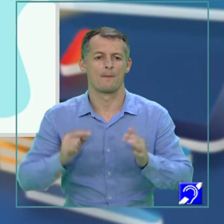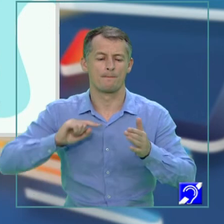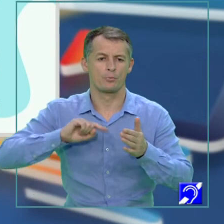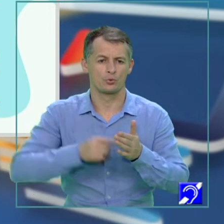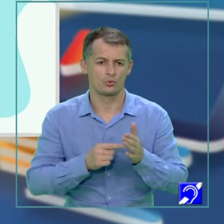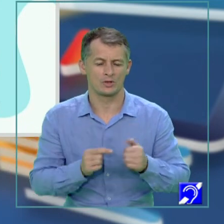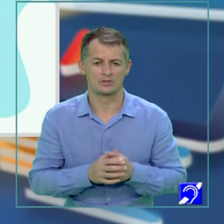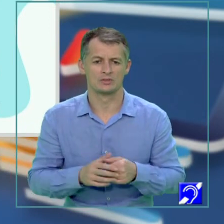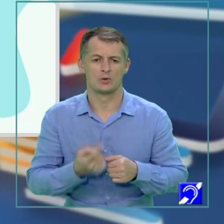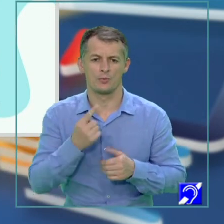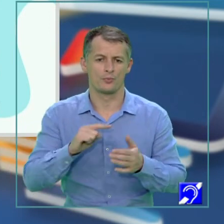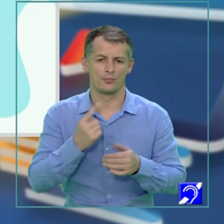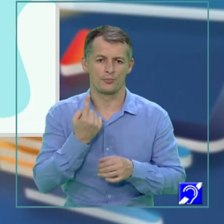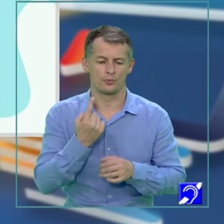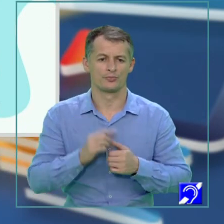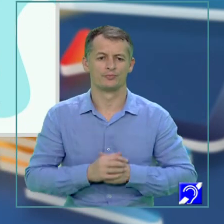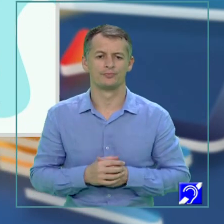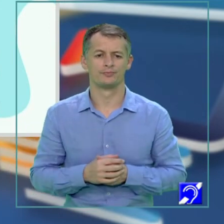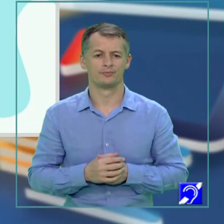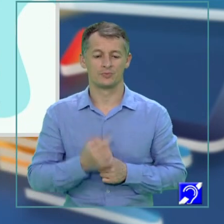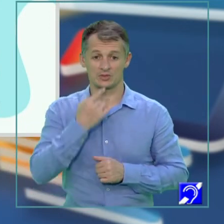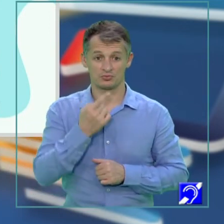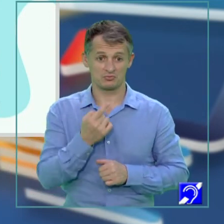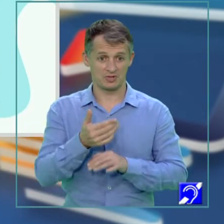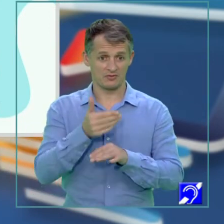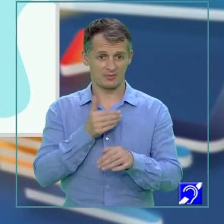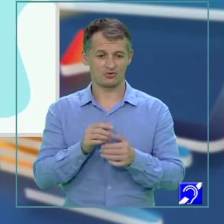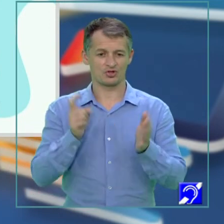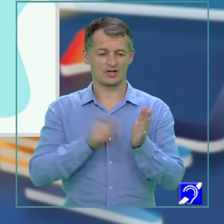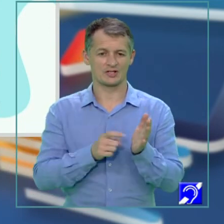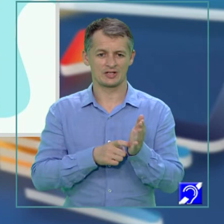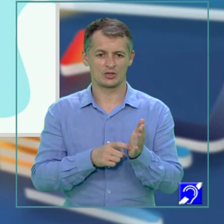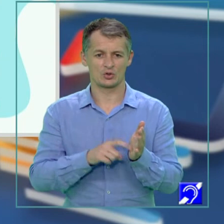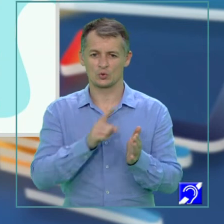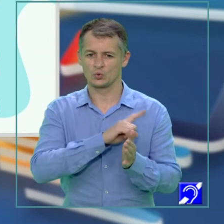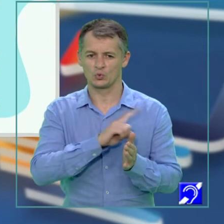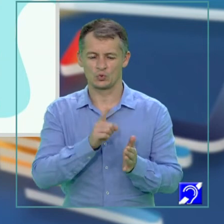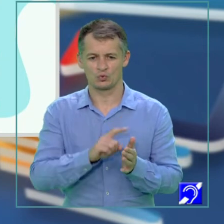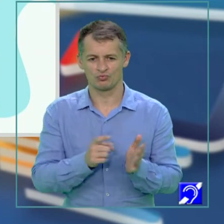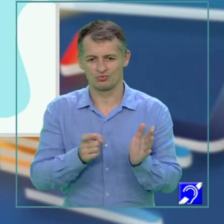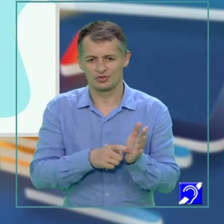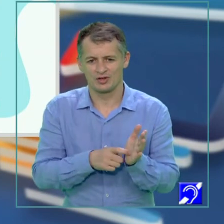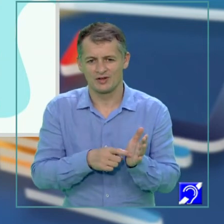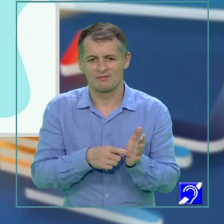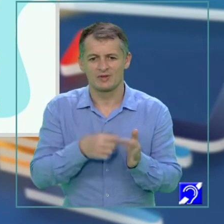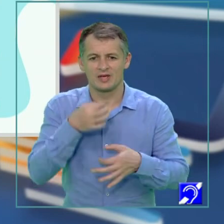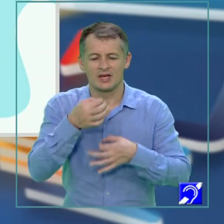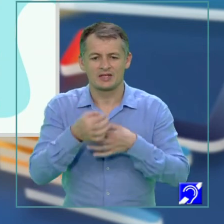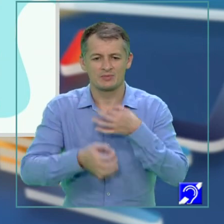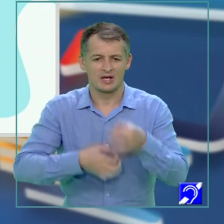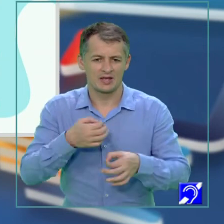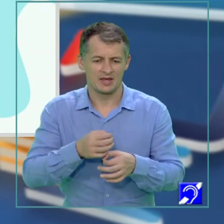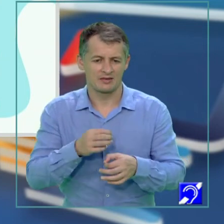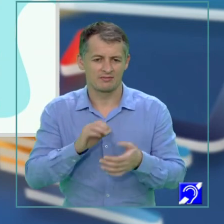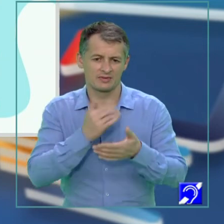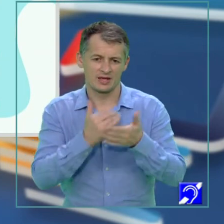Spuneam mai devreme și doresc să subliniez că cerința nu solicită interpretarea de text. Aici se urmărește